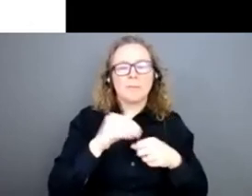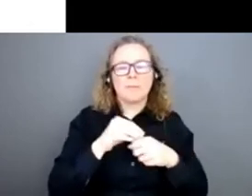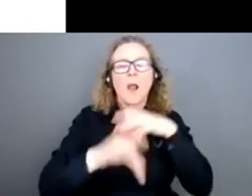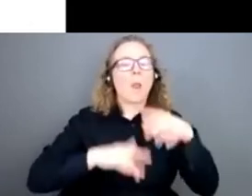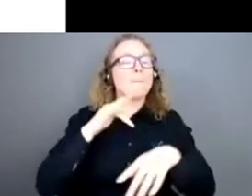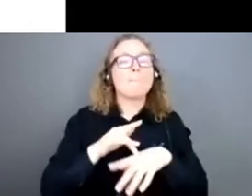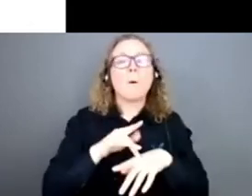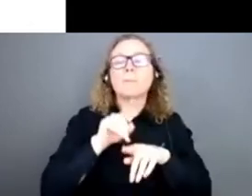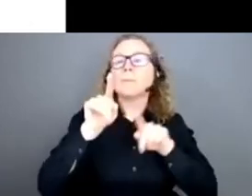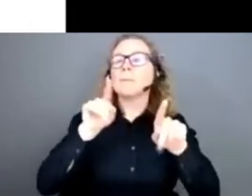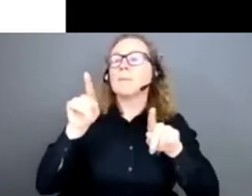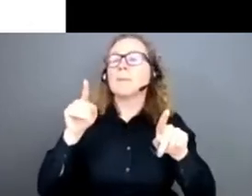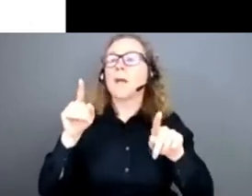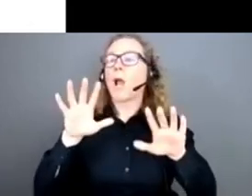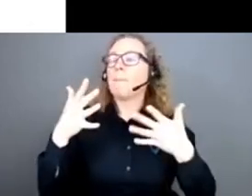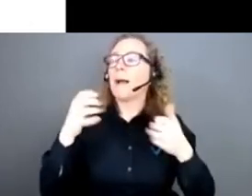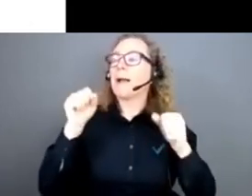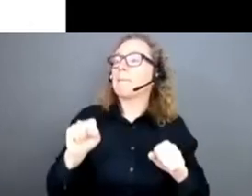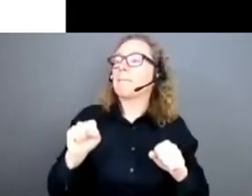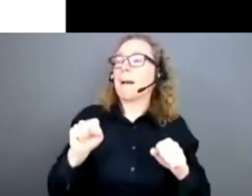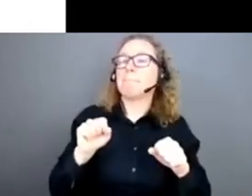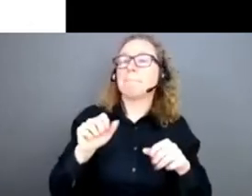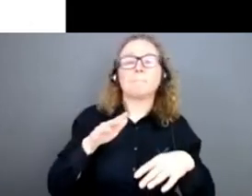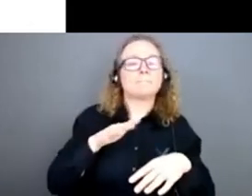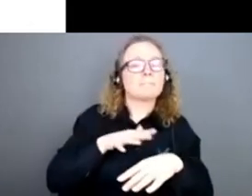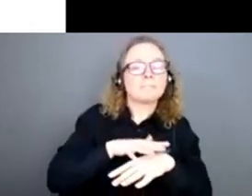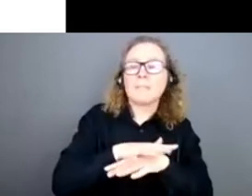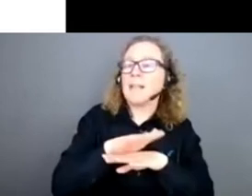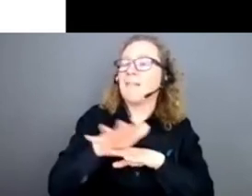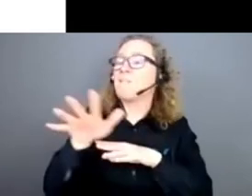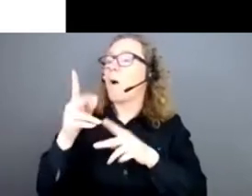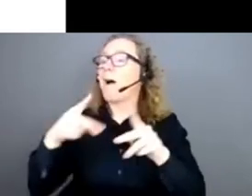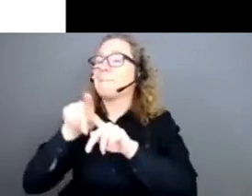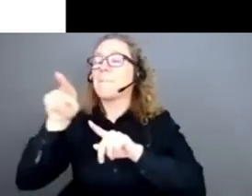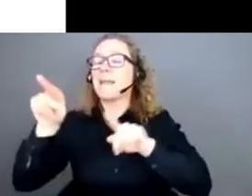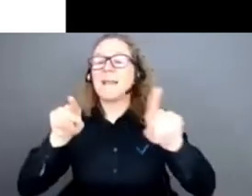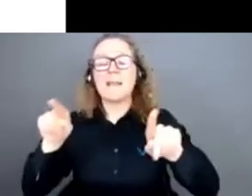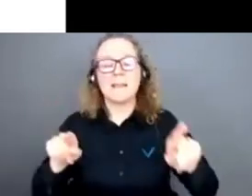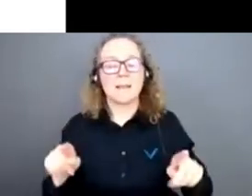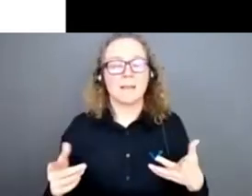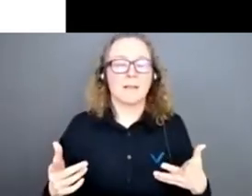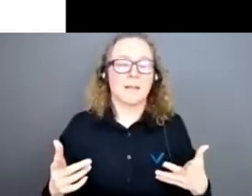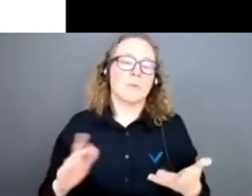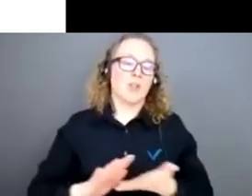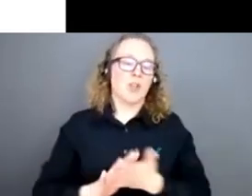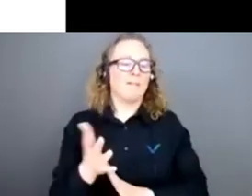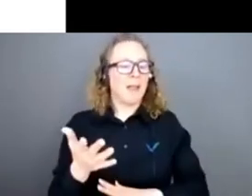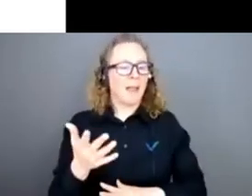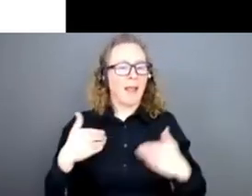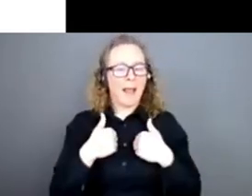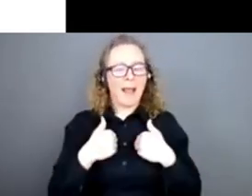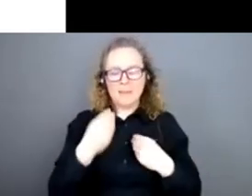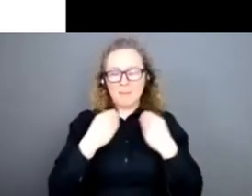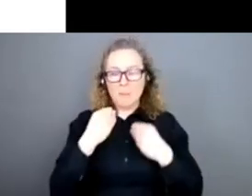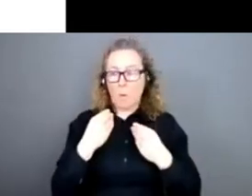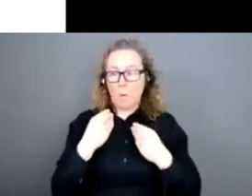voir comment on pourrait avoir une influence sur les pays où la consommation de produits animaux croît le plus vite